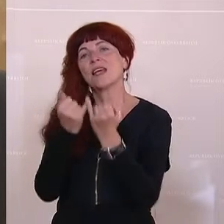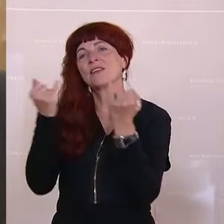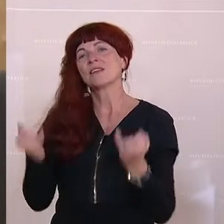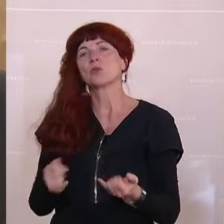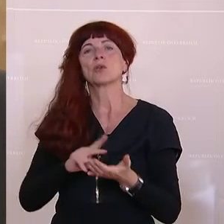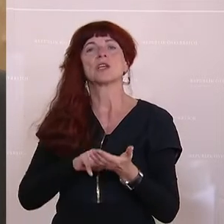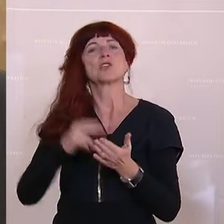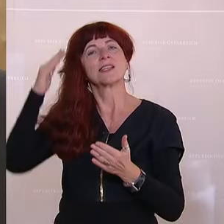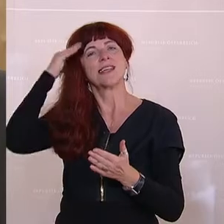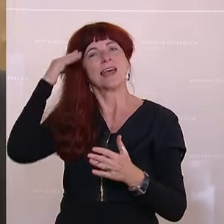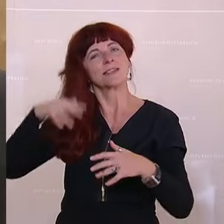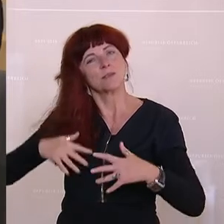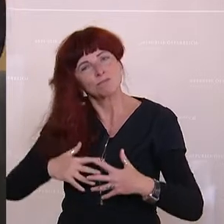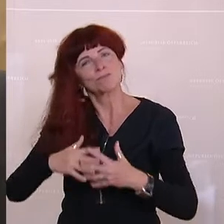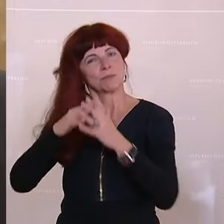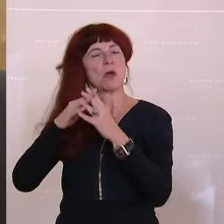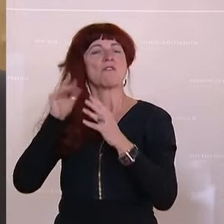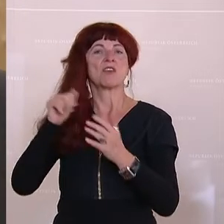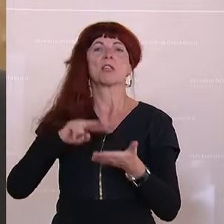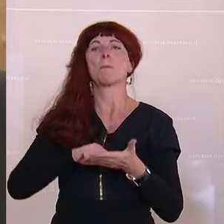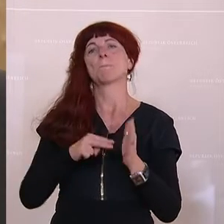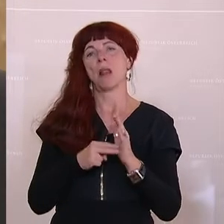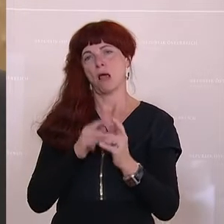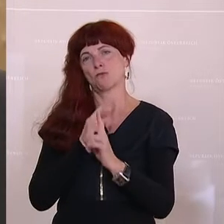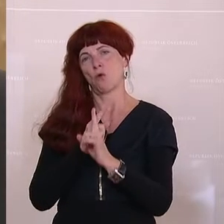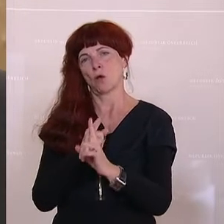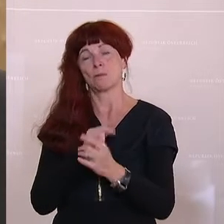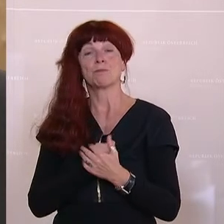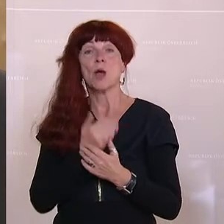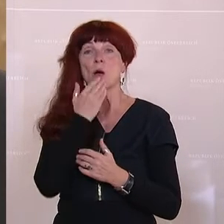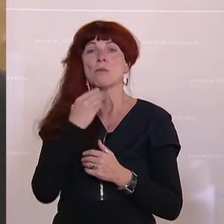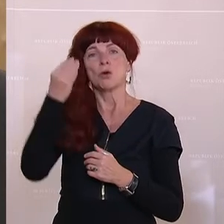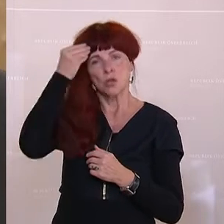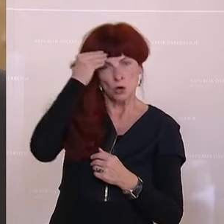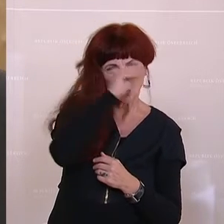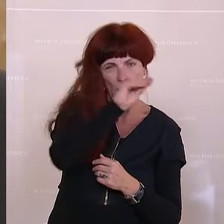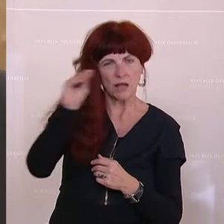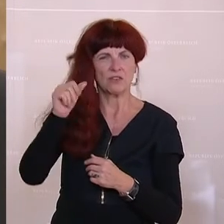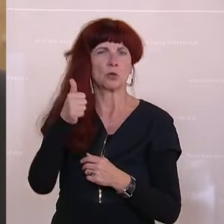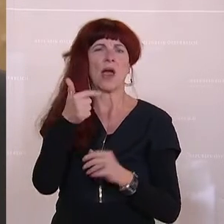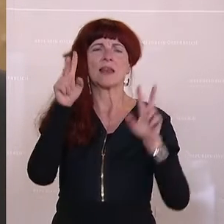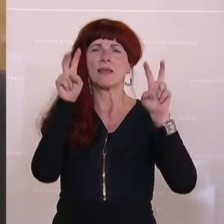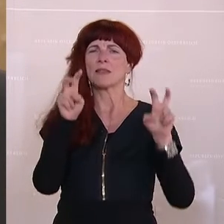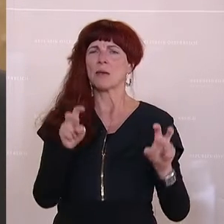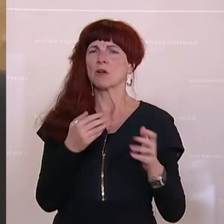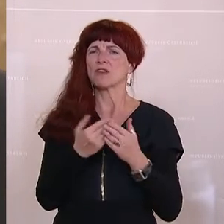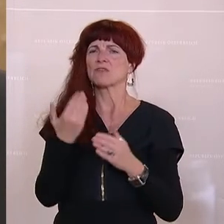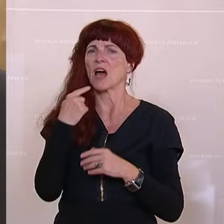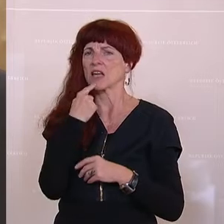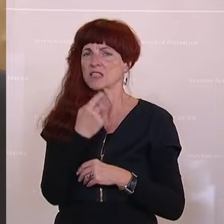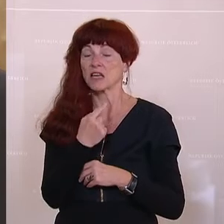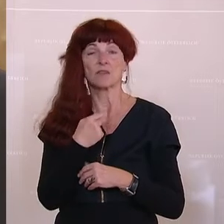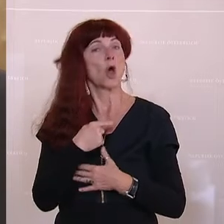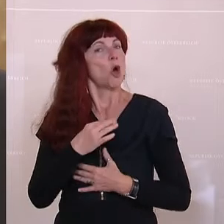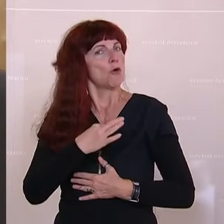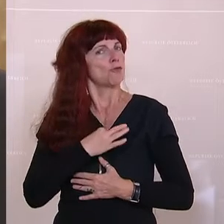vorangeht. Ich darf auch noch ein paar Anmerkungen zu den aufgeworfenen Themen machen. Ich sehe es